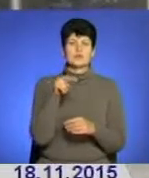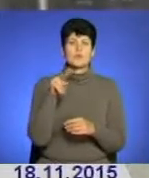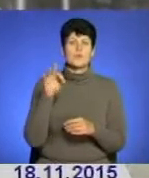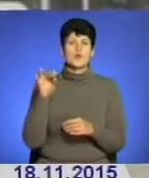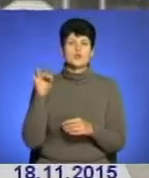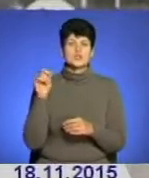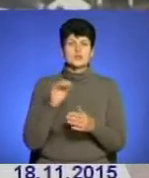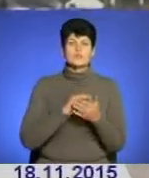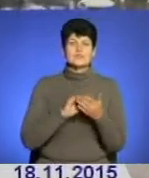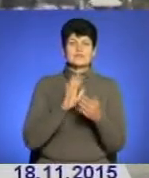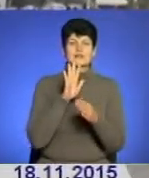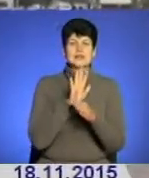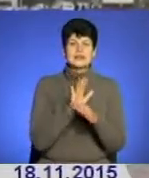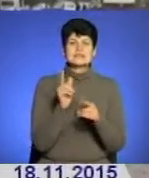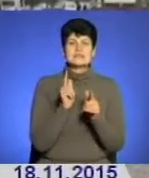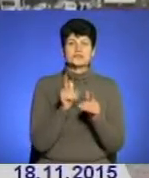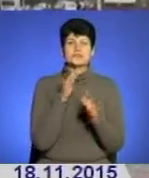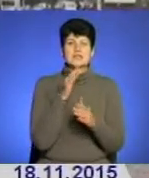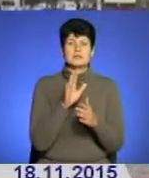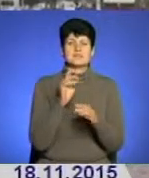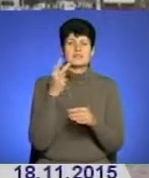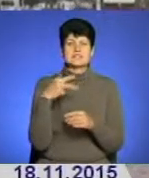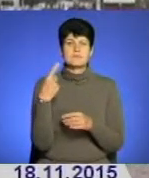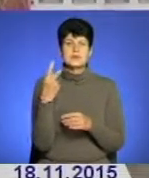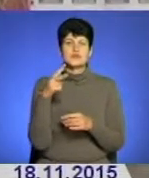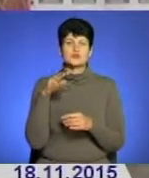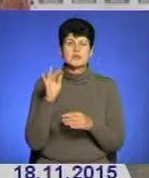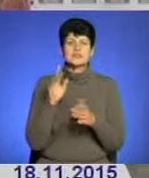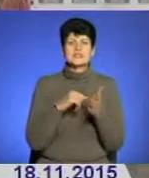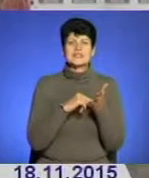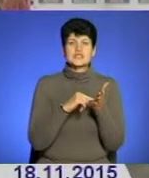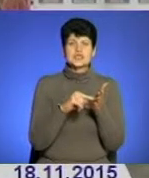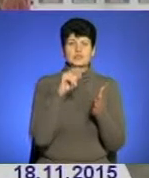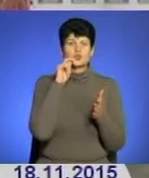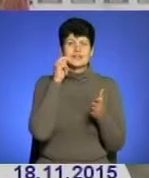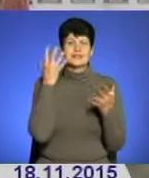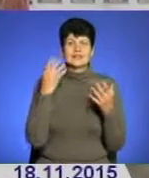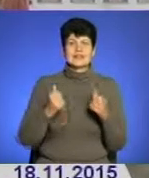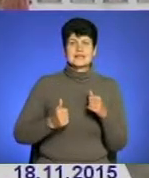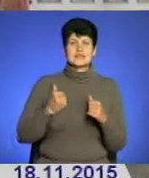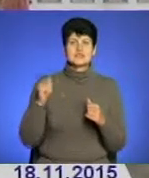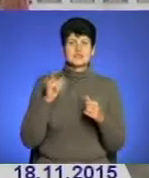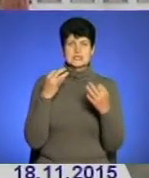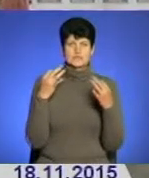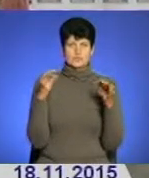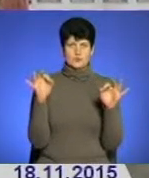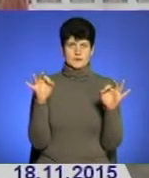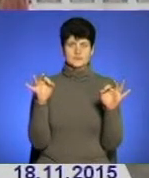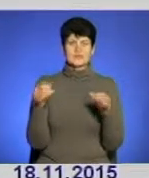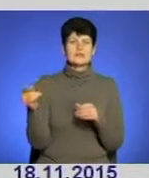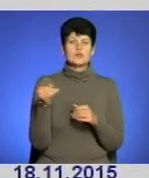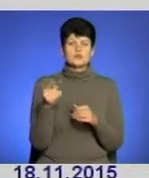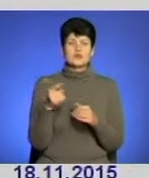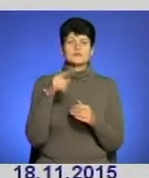підписав наказ, згідно з яким 21 листопада українці відзначатимуть День гідності та свободи. Тернополяни